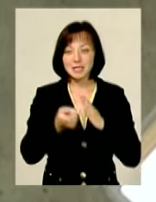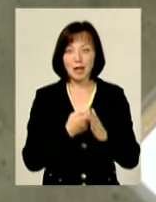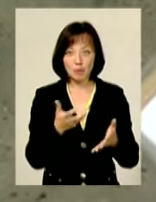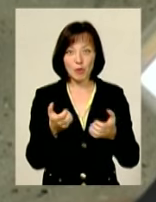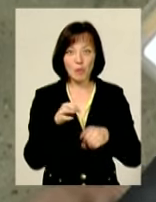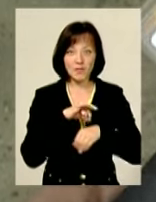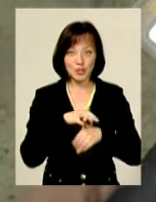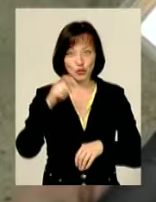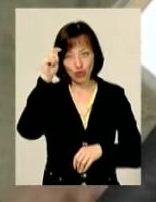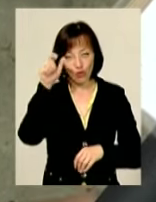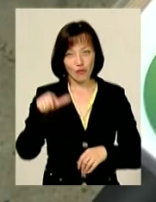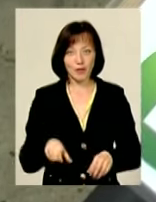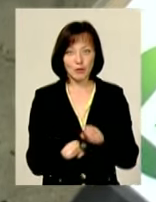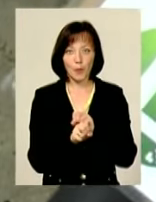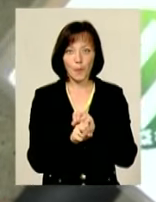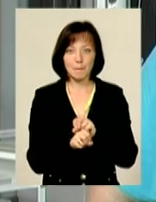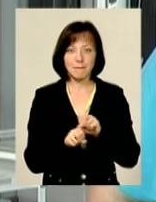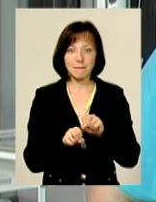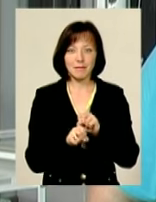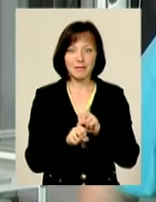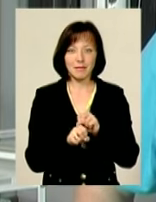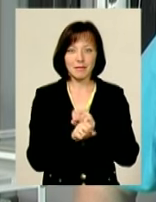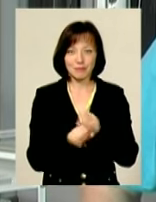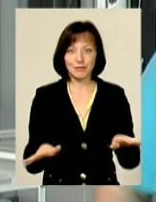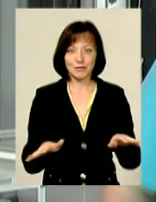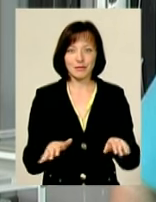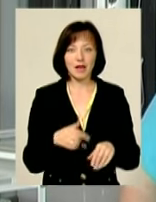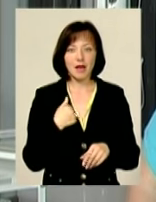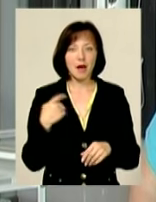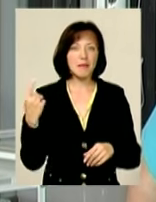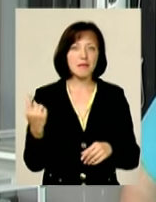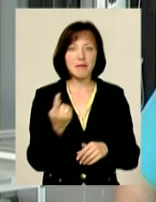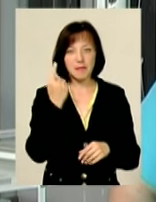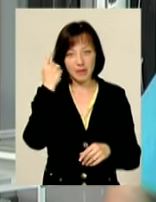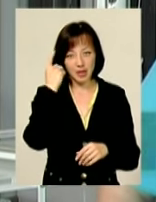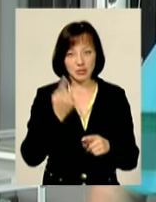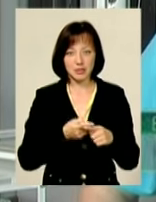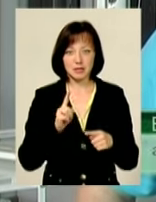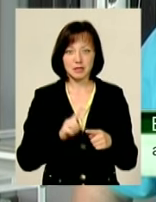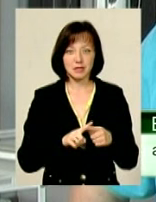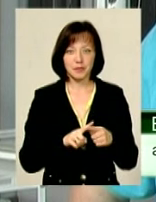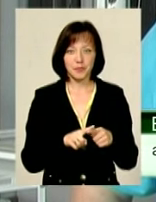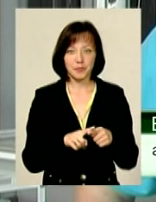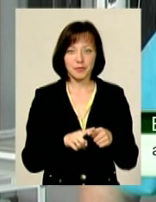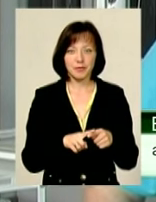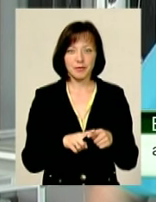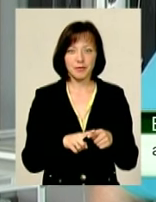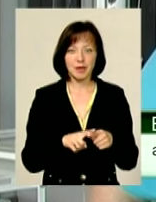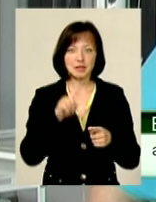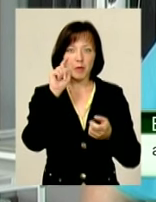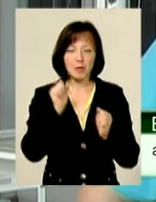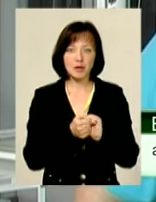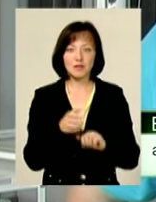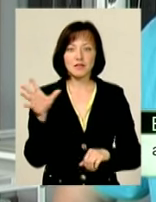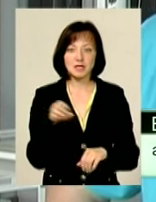прийом вести медичу ловік, розбігалися навтюки. Пам'ятниця перша полога. Там запам'ятово